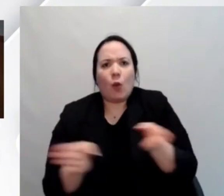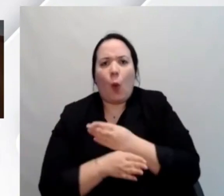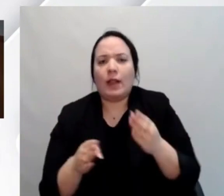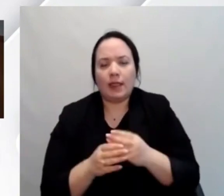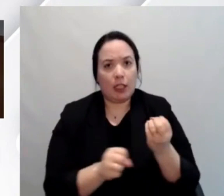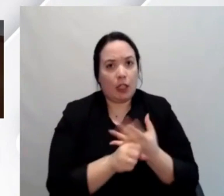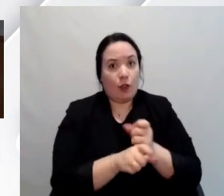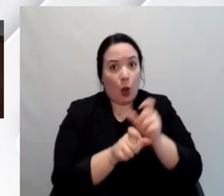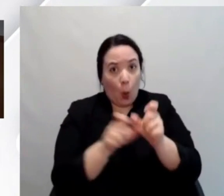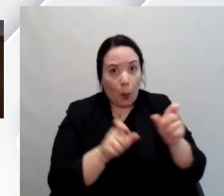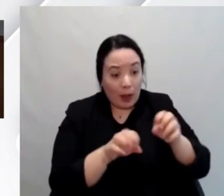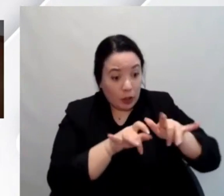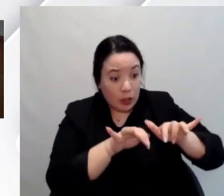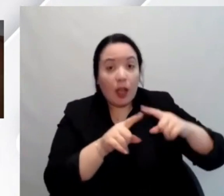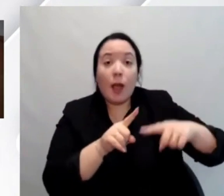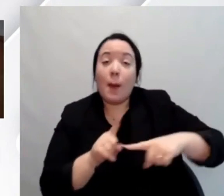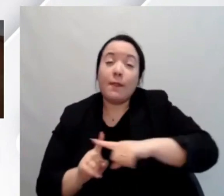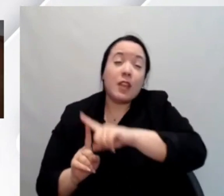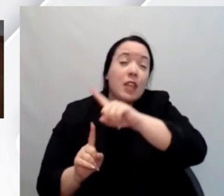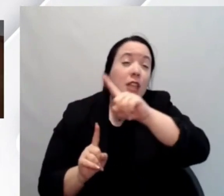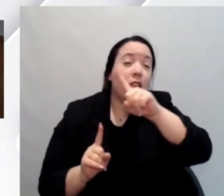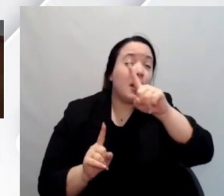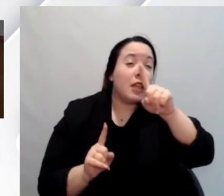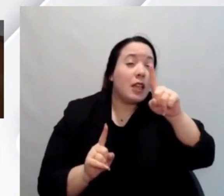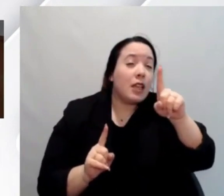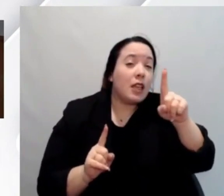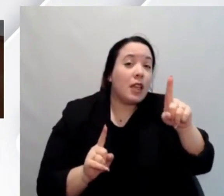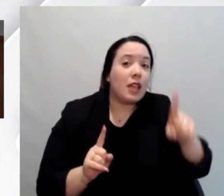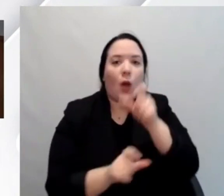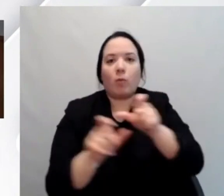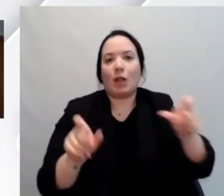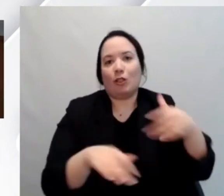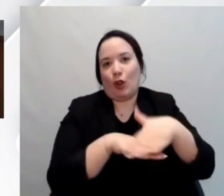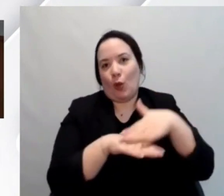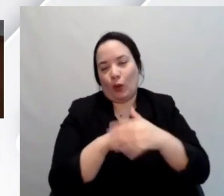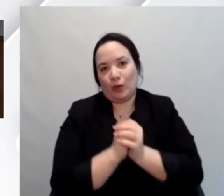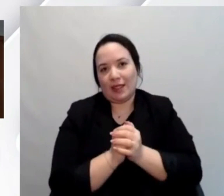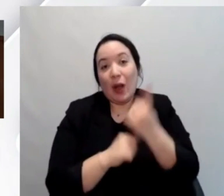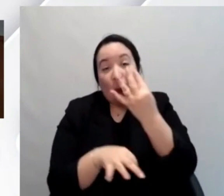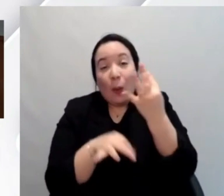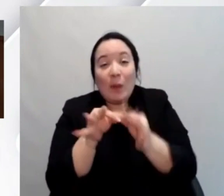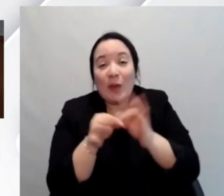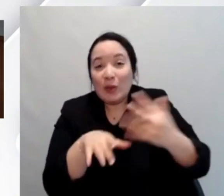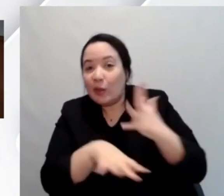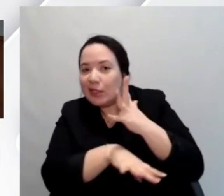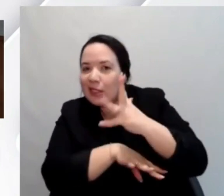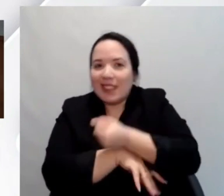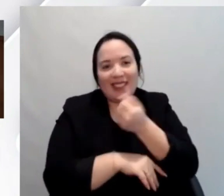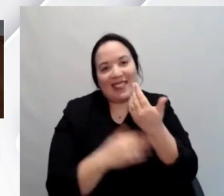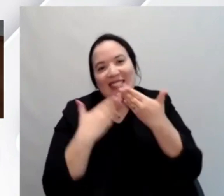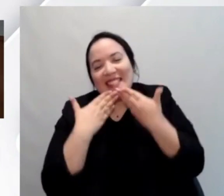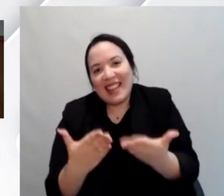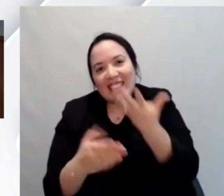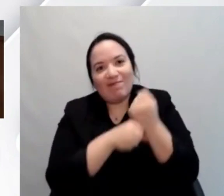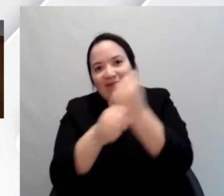agli utilizzatori finali. Mi fermo qui, ho rubato un minuto in più, però vi ringrazio e lascio la parola a Roberto. Grazie mille,